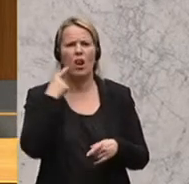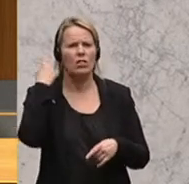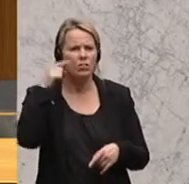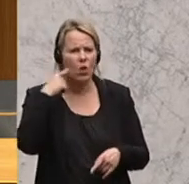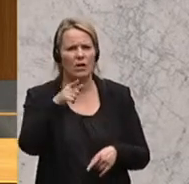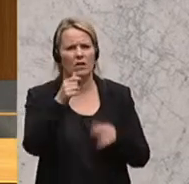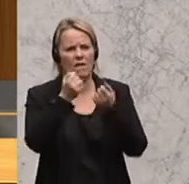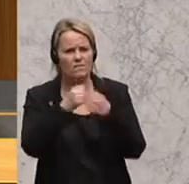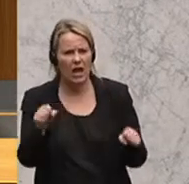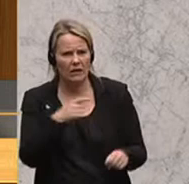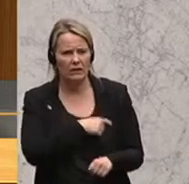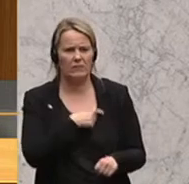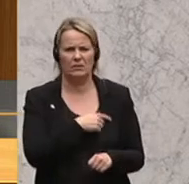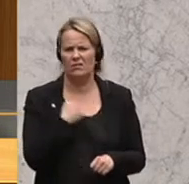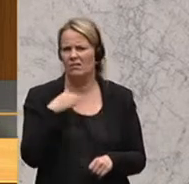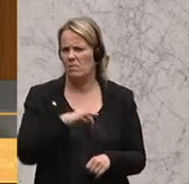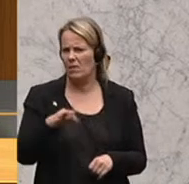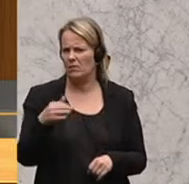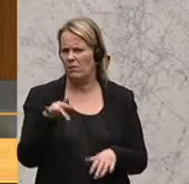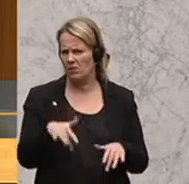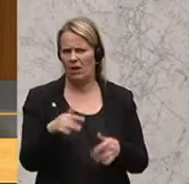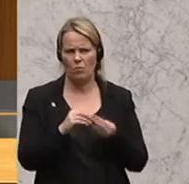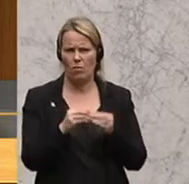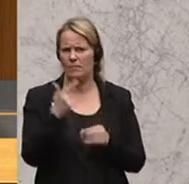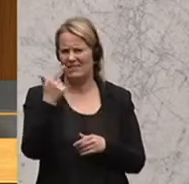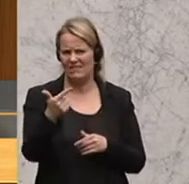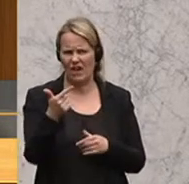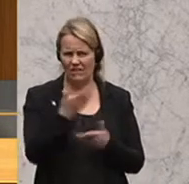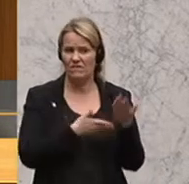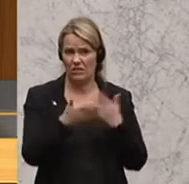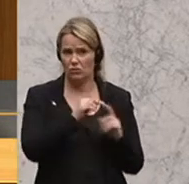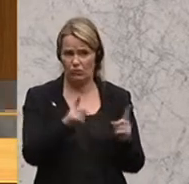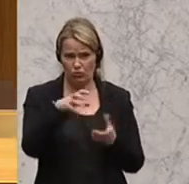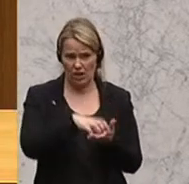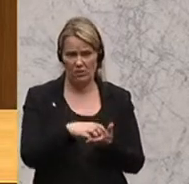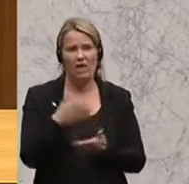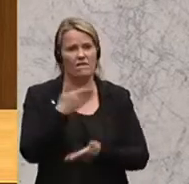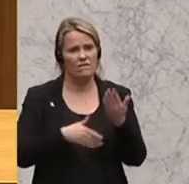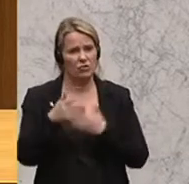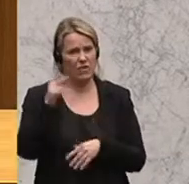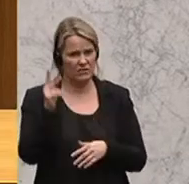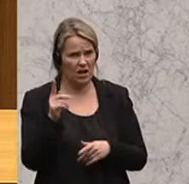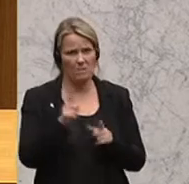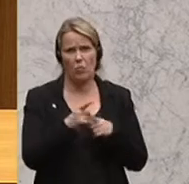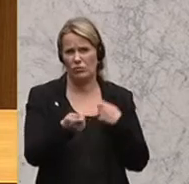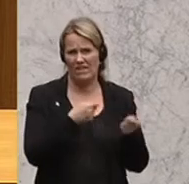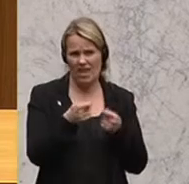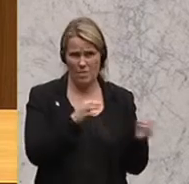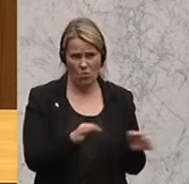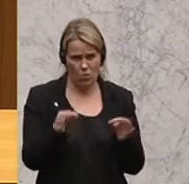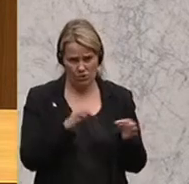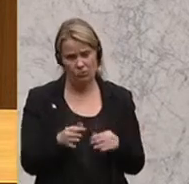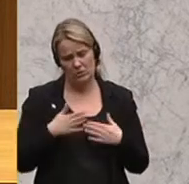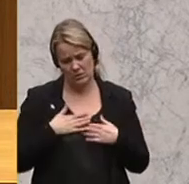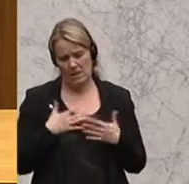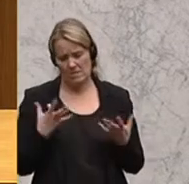Freiheitsländern, dann hat man den Eindruck, manchmal wir haben zwei Probleme am Wirtschaftsstandort Österreich. Das ist die Wirtschaftskammer und das ist die Gewerbeordnung. Ich darf Ihnen aus Praxis echt einmal